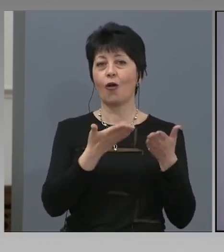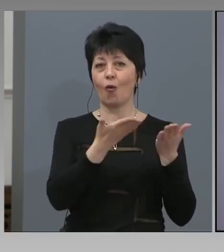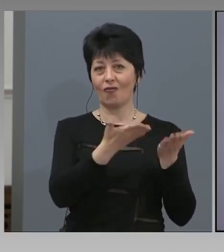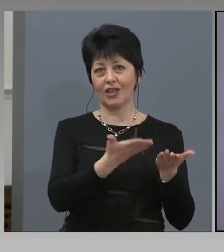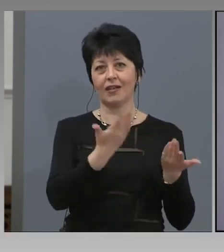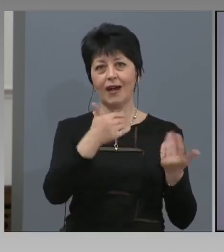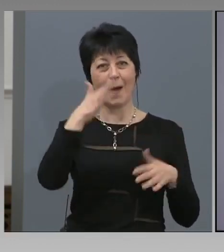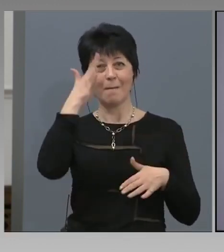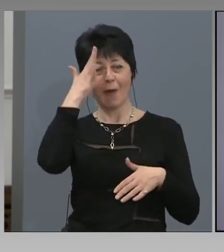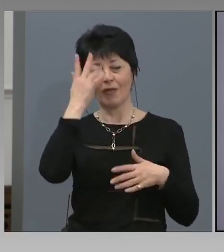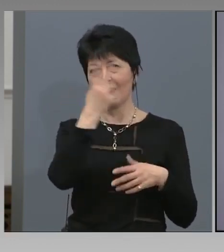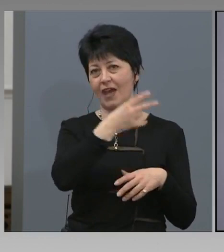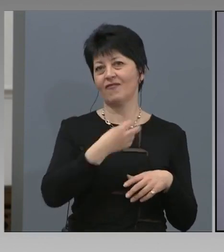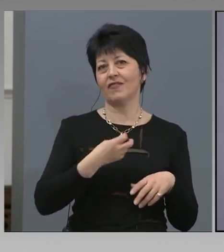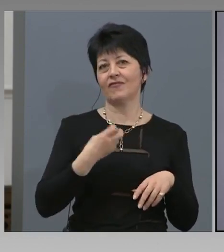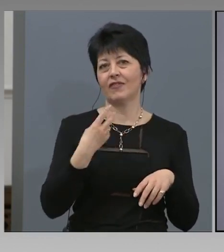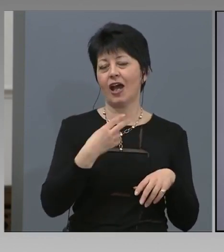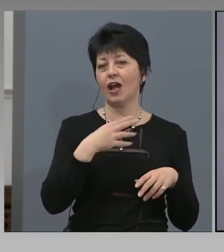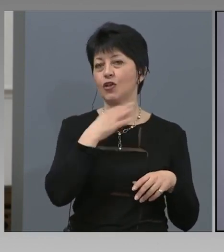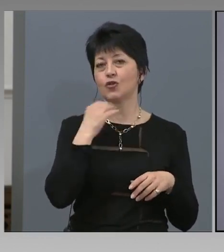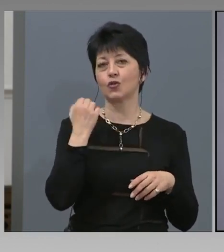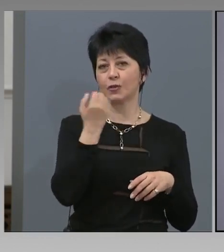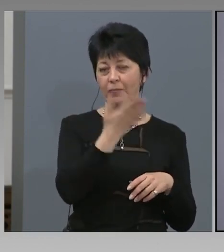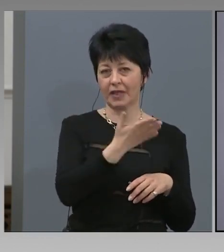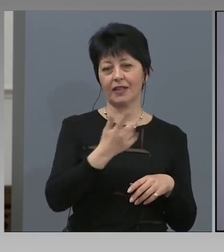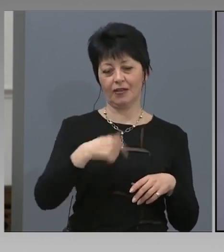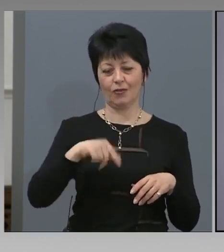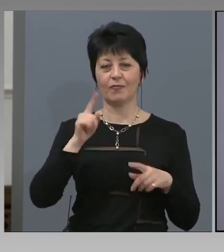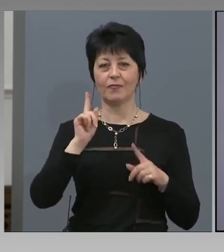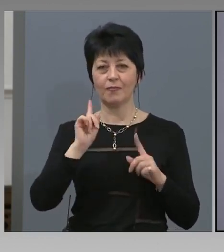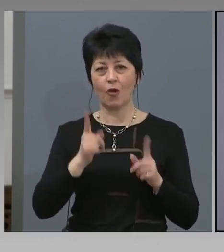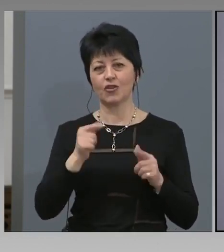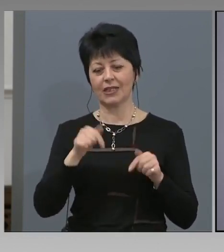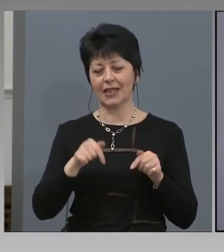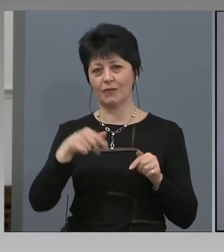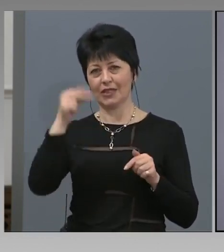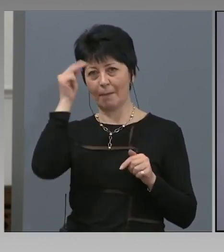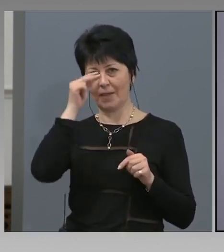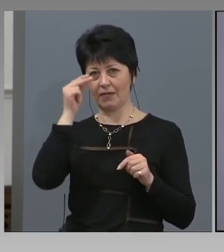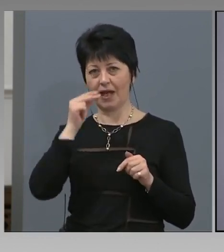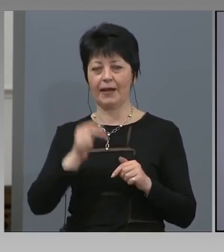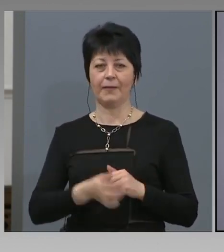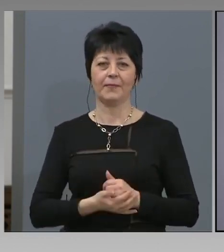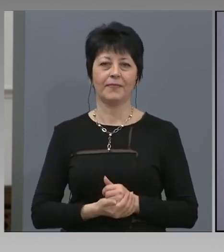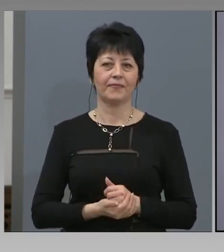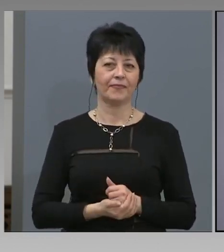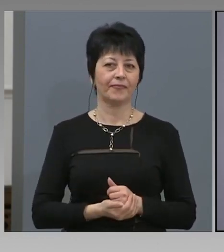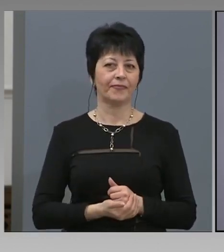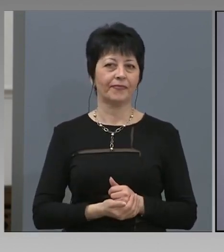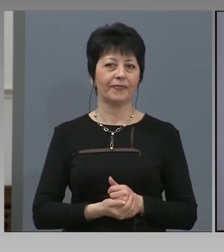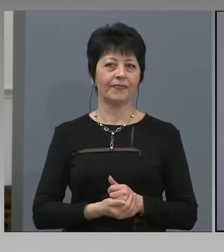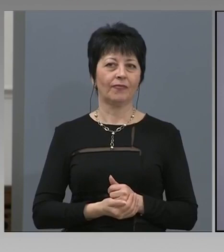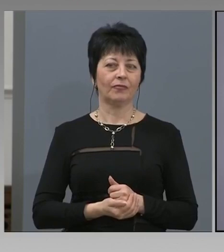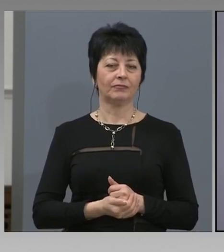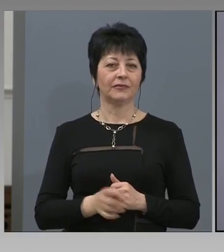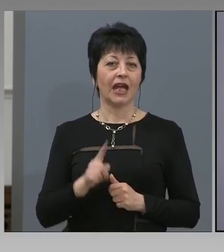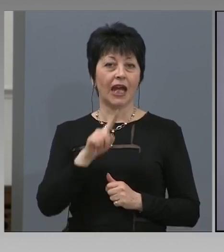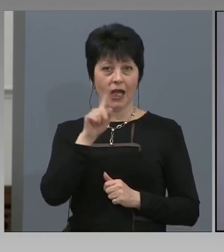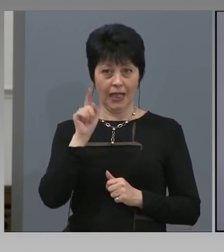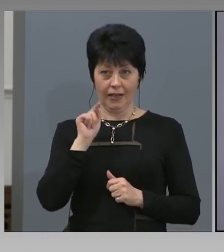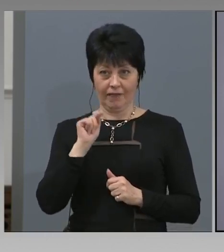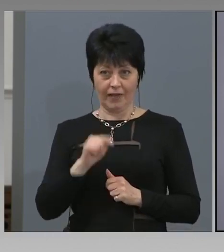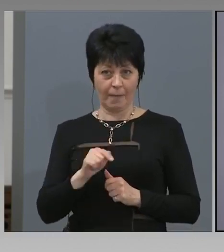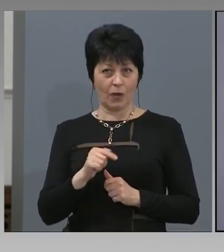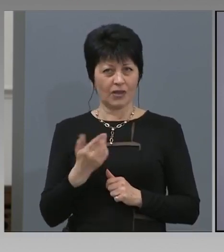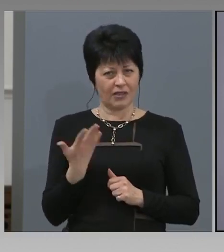Така че въобще, следто, все пак е лимитирано до сферите на България, но чуждестранни номера също работят. Въпросът ми е